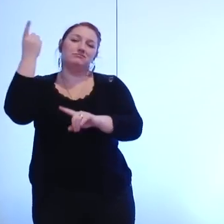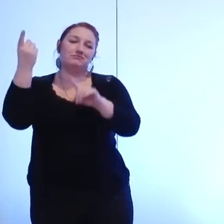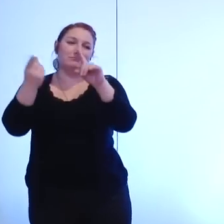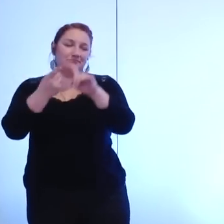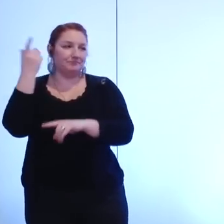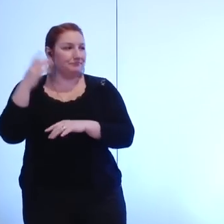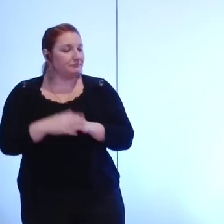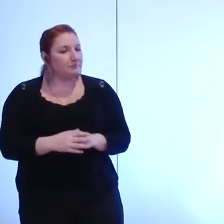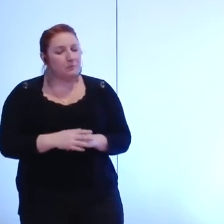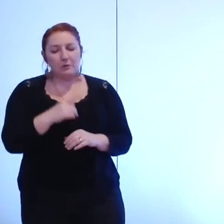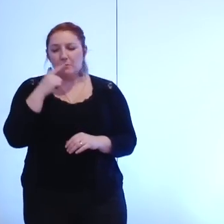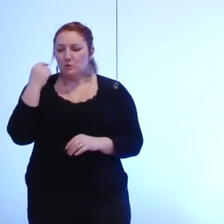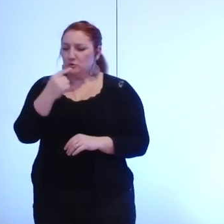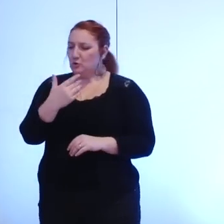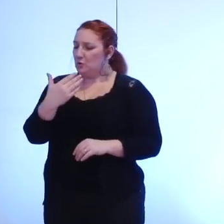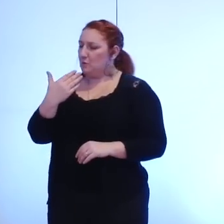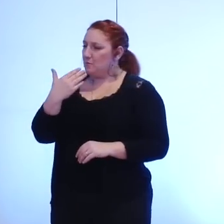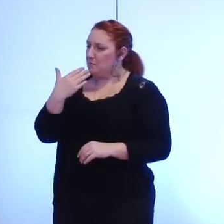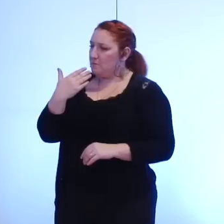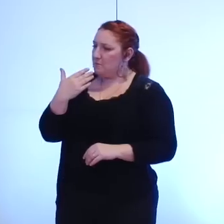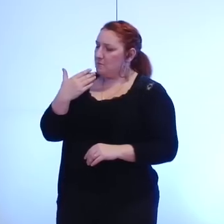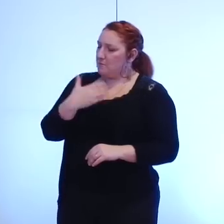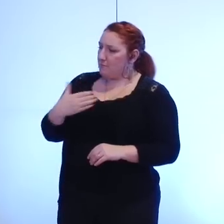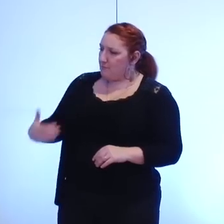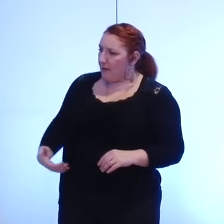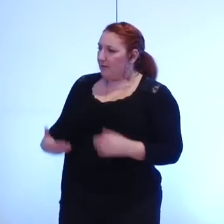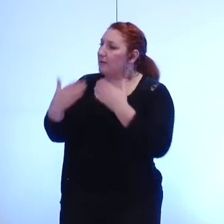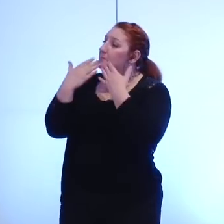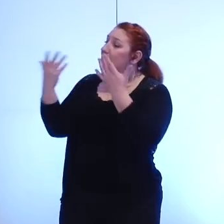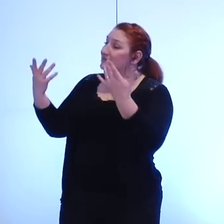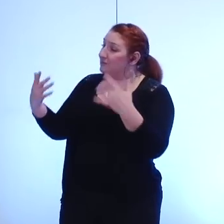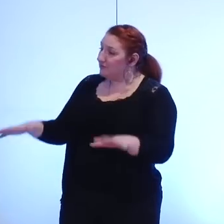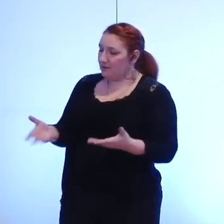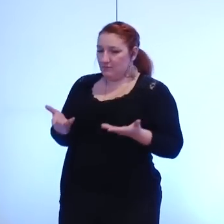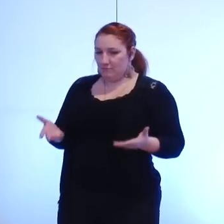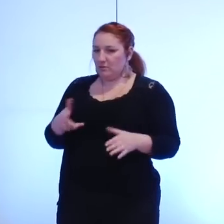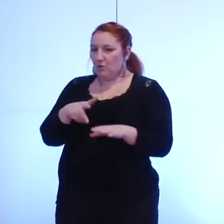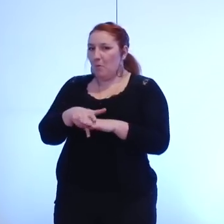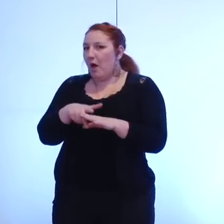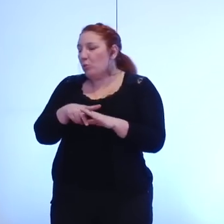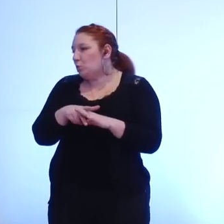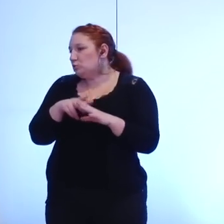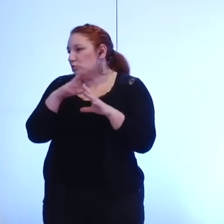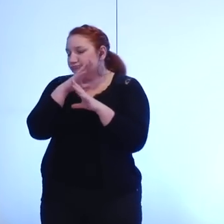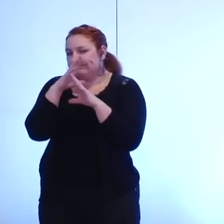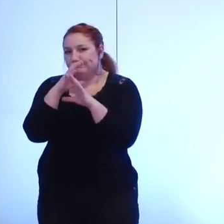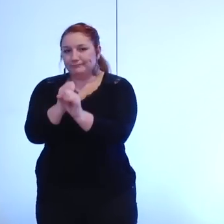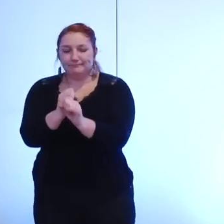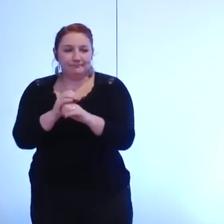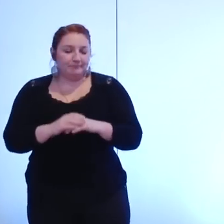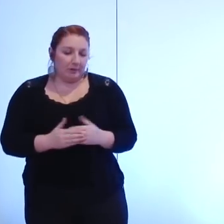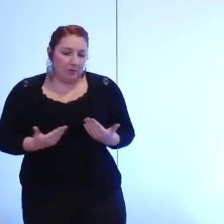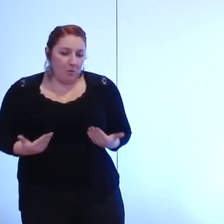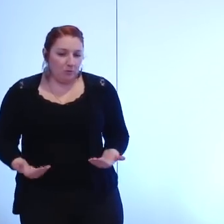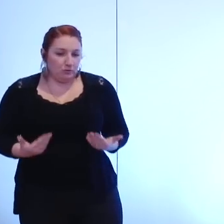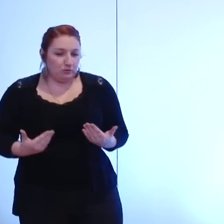d'introduction après ces remerciements pour entrer directement dans le sujet qui nous intéresse aujourd